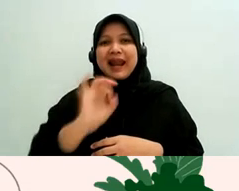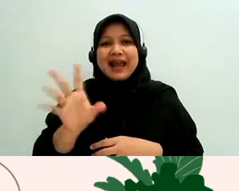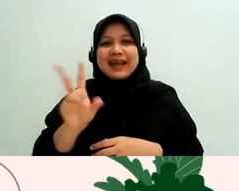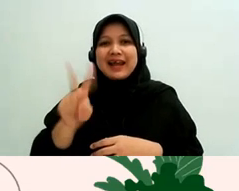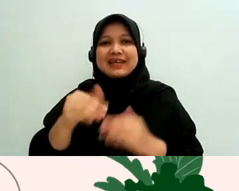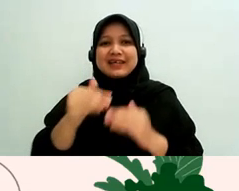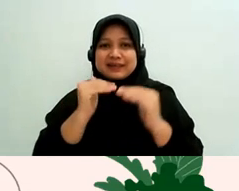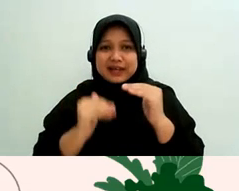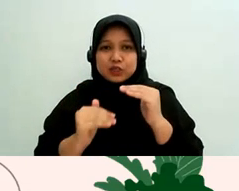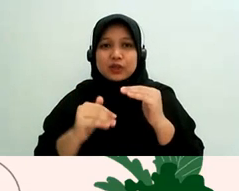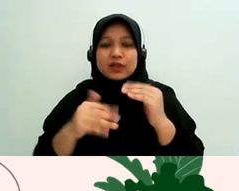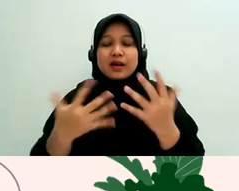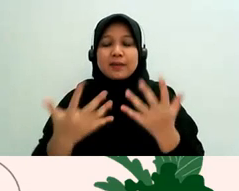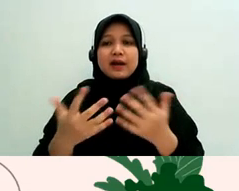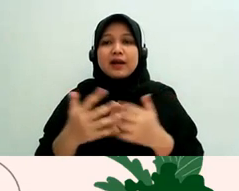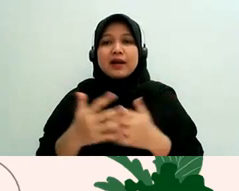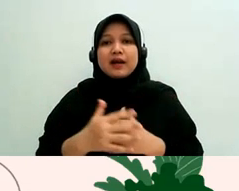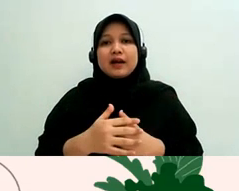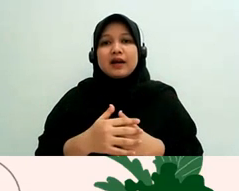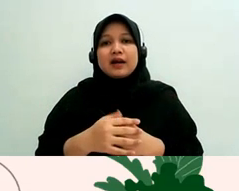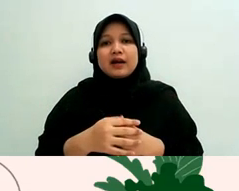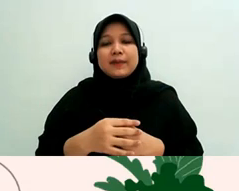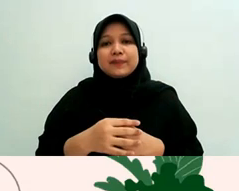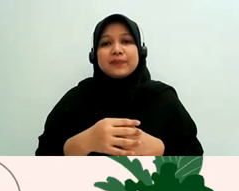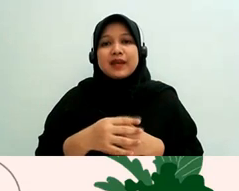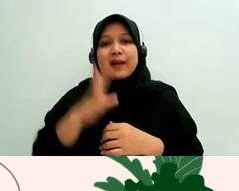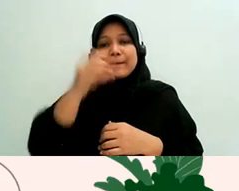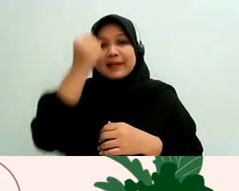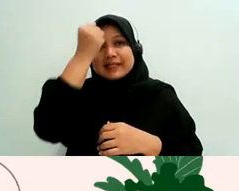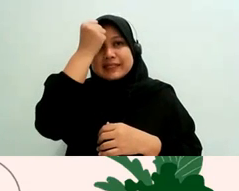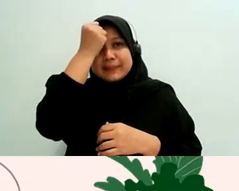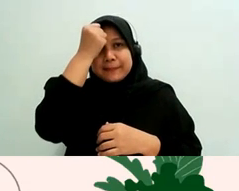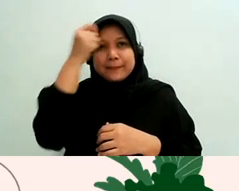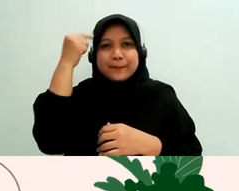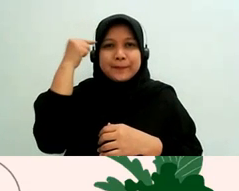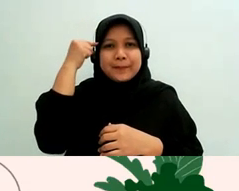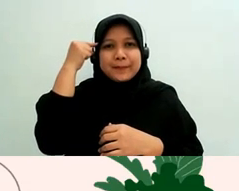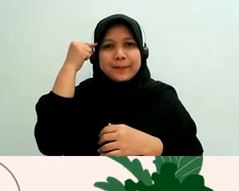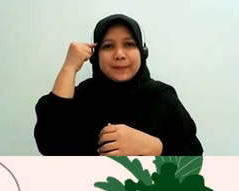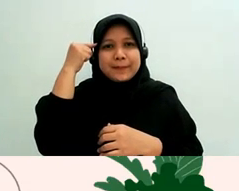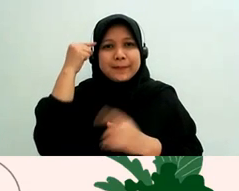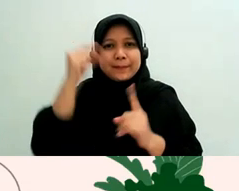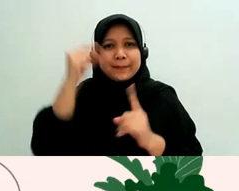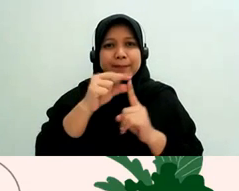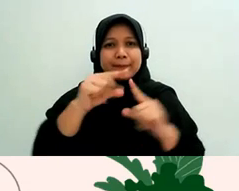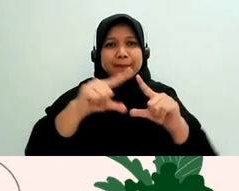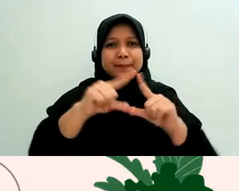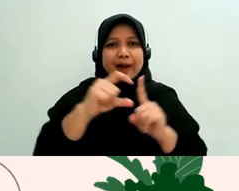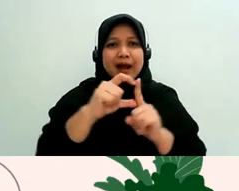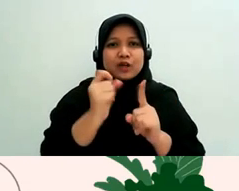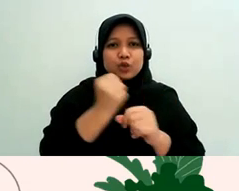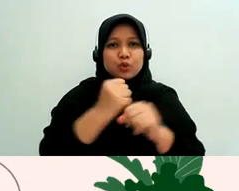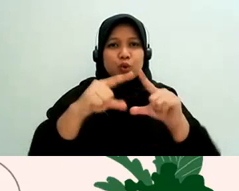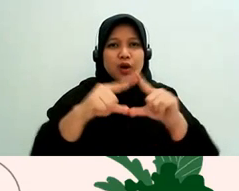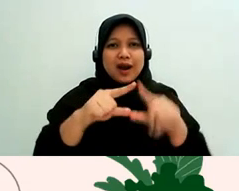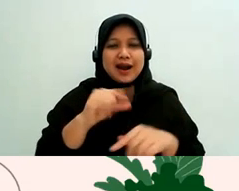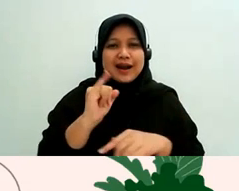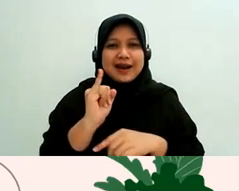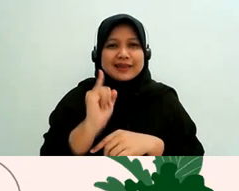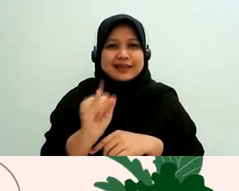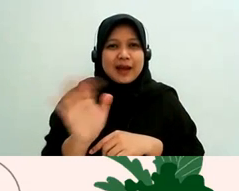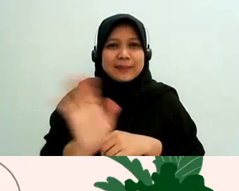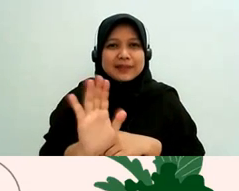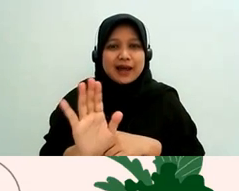adalah prinsip praduga tidak bersalah jadi ketika hemat saya ketika kepolisian